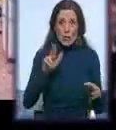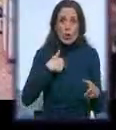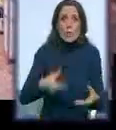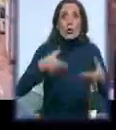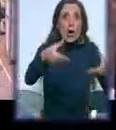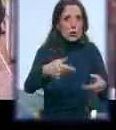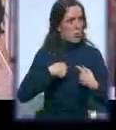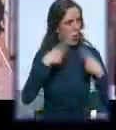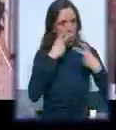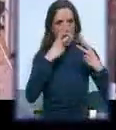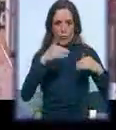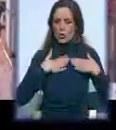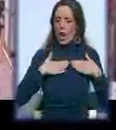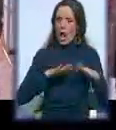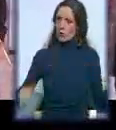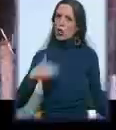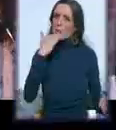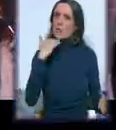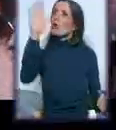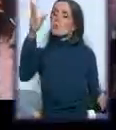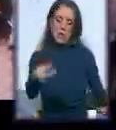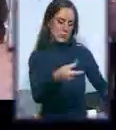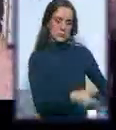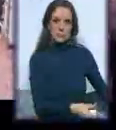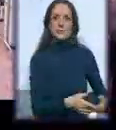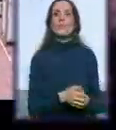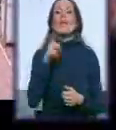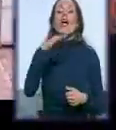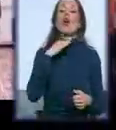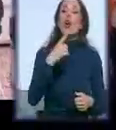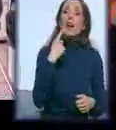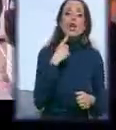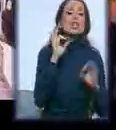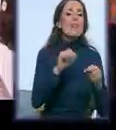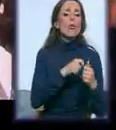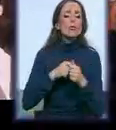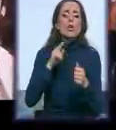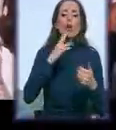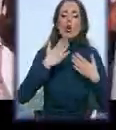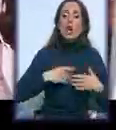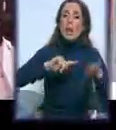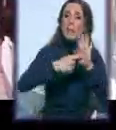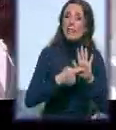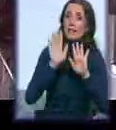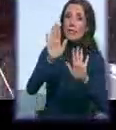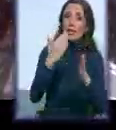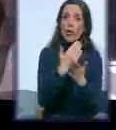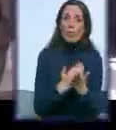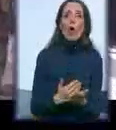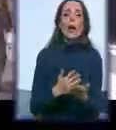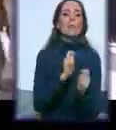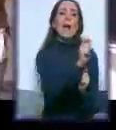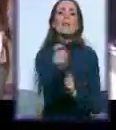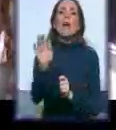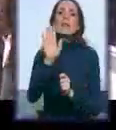organizujemo, da ne odbijemo nijedno. svako udruženje koje bude htjelo da predstave svoj program, da podeli svoj materijal i da bude aktivno,